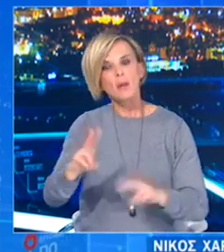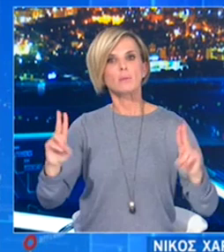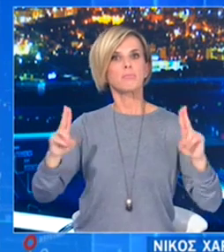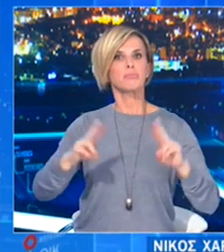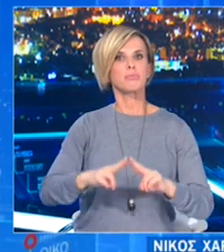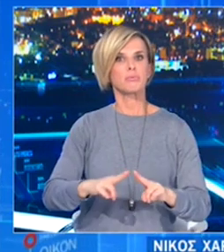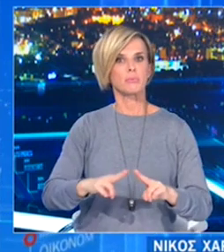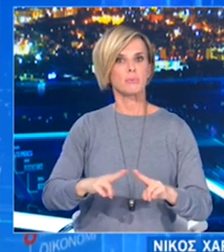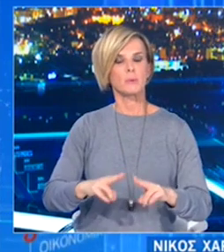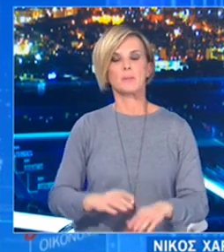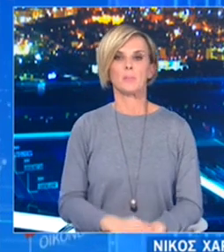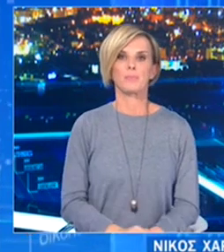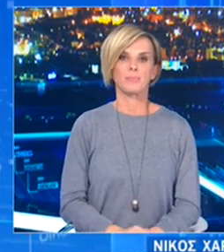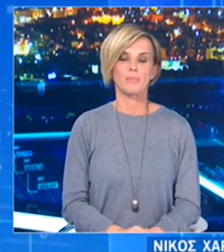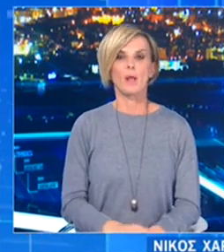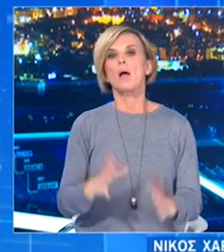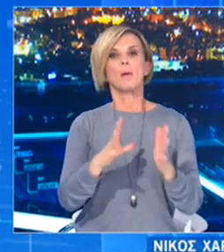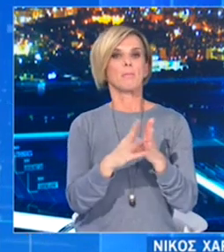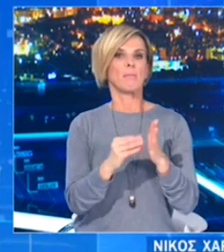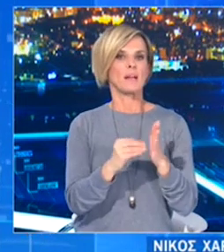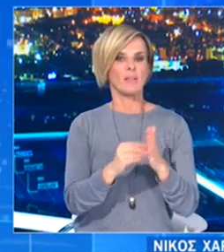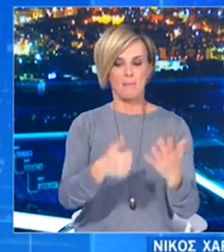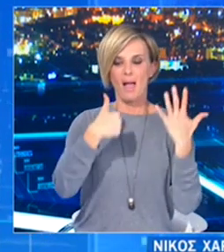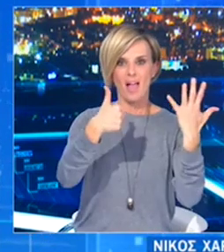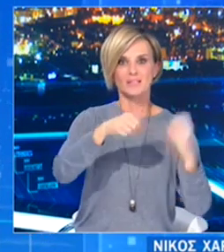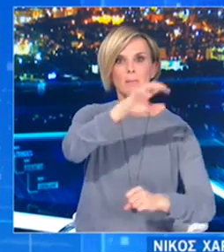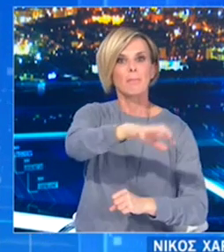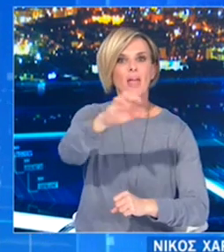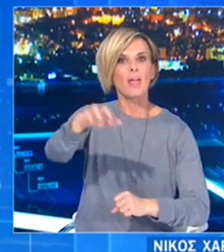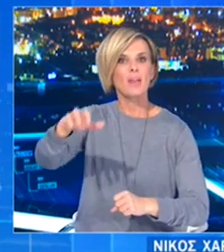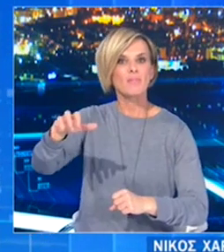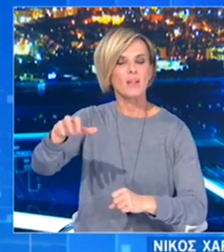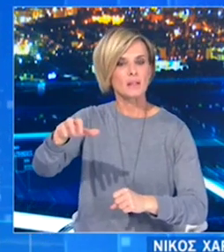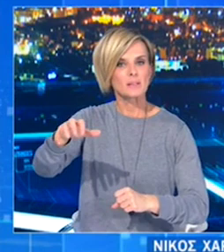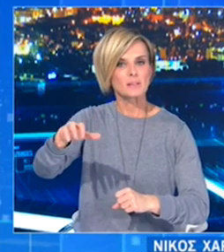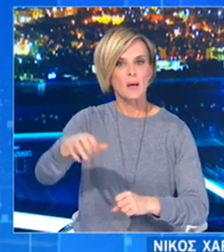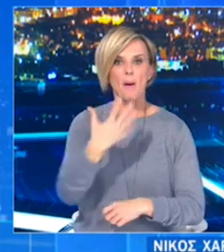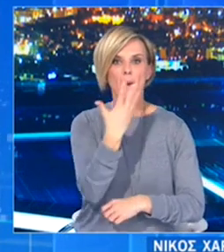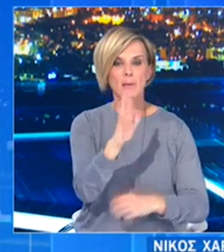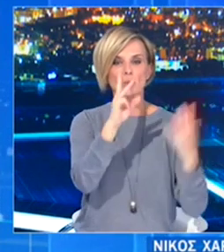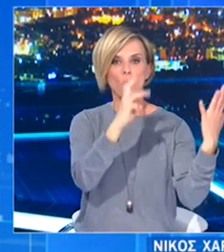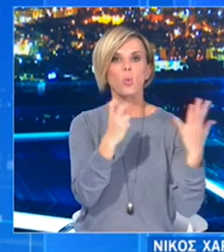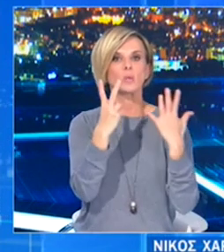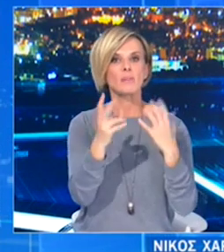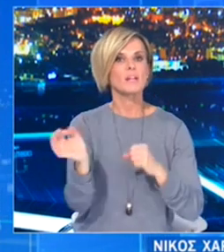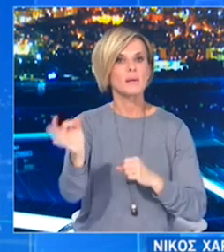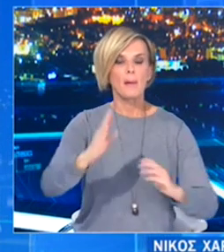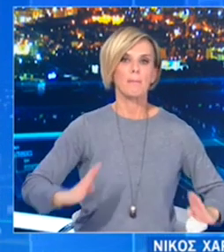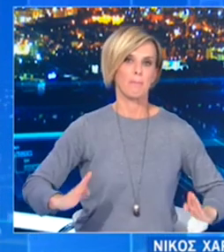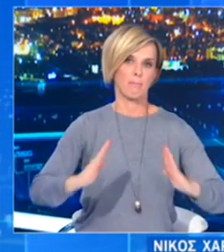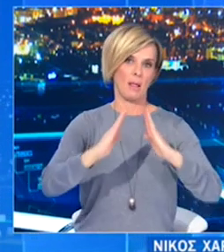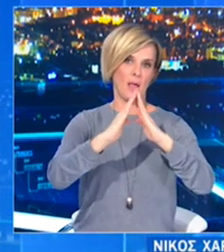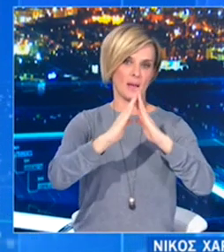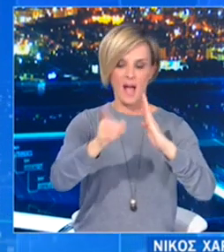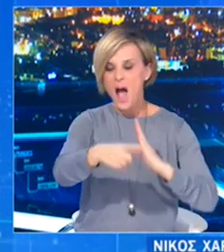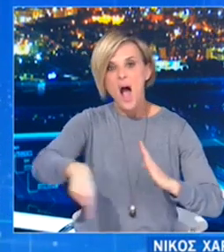Πιο συγκεκριμένα, τα ενεργά κρούσματα σε αυτές τις έξι περιφερειακές ενότητες έχουν ως εξής 587 κρούσματα στην Πιερία, από